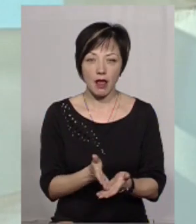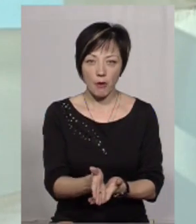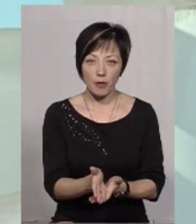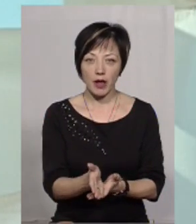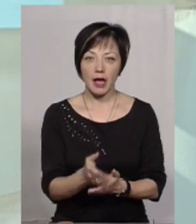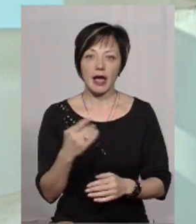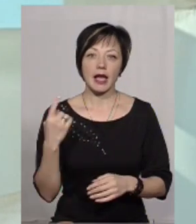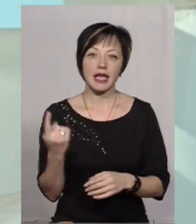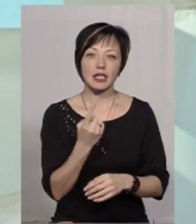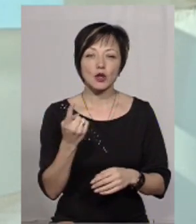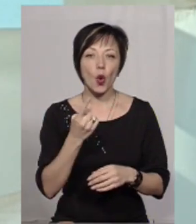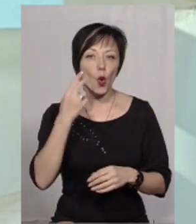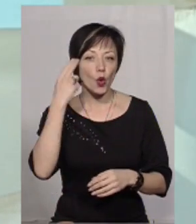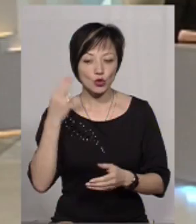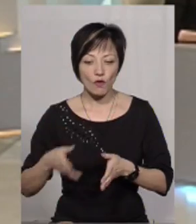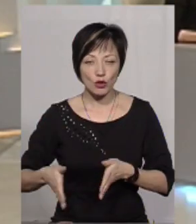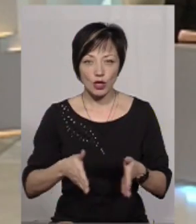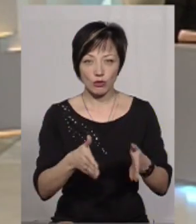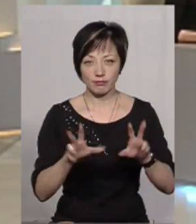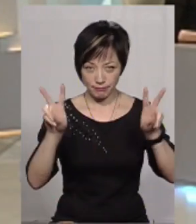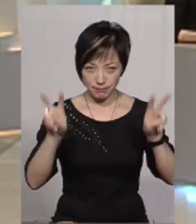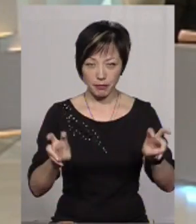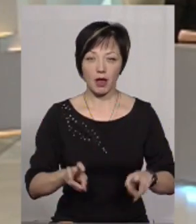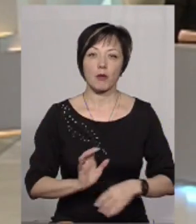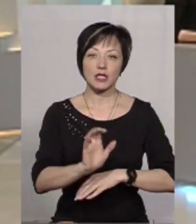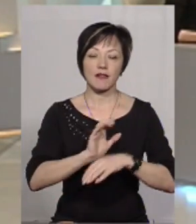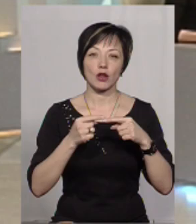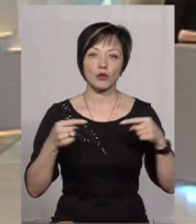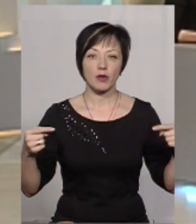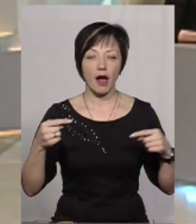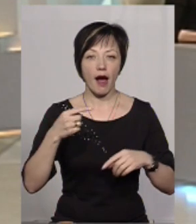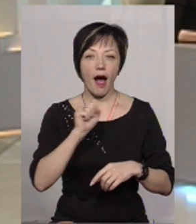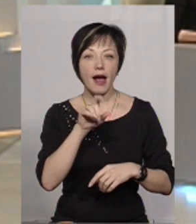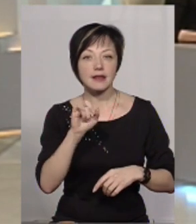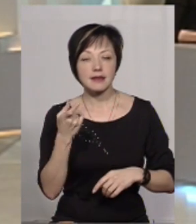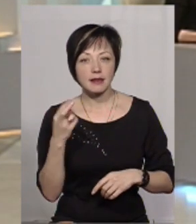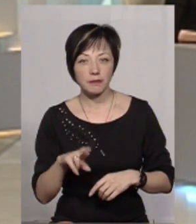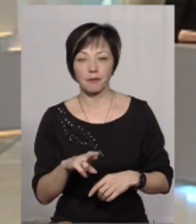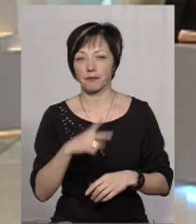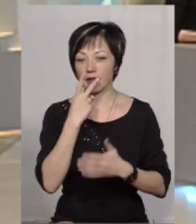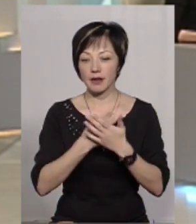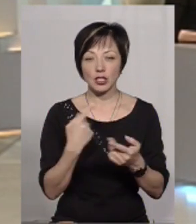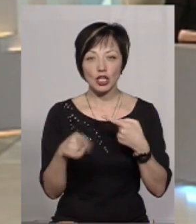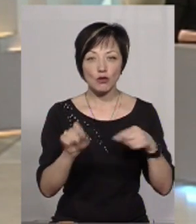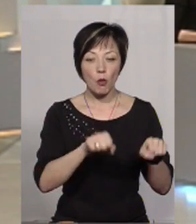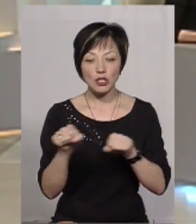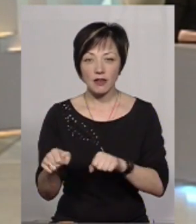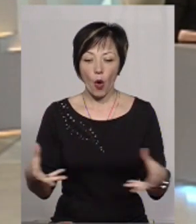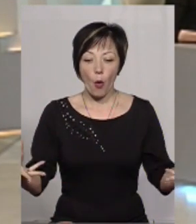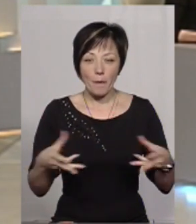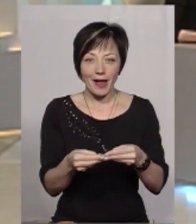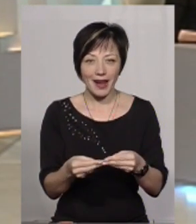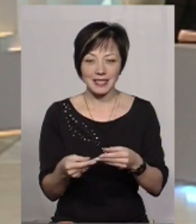напрямком єдиного шовкового шляху, який нам допомагає поставляти товари в Азію. Ми дивимося на інші можливості